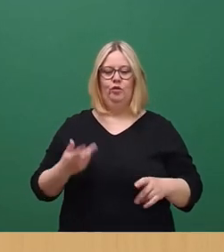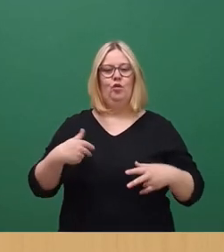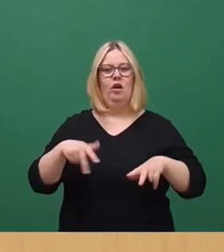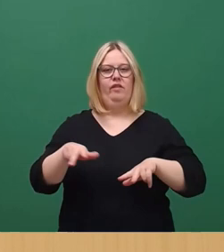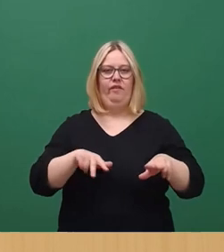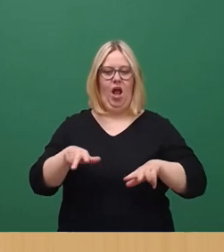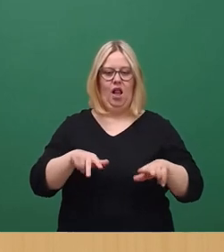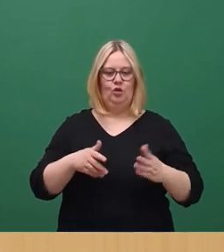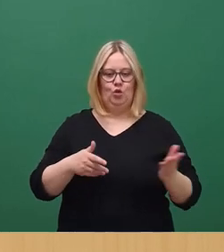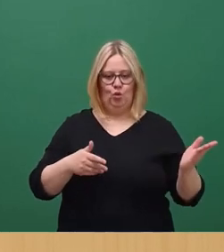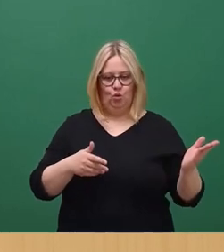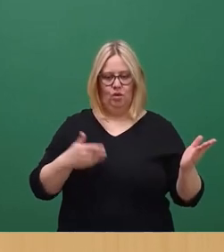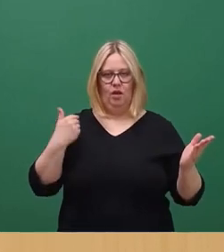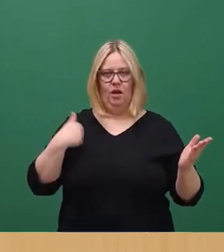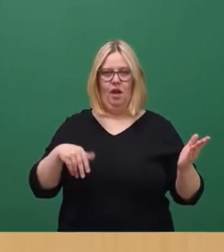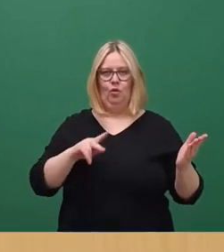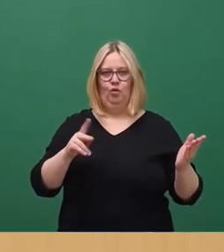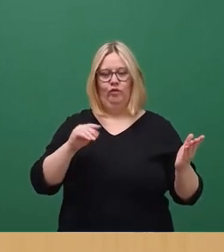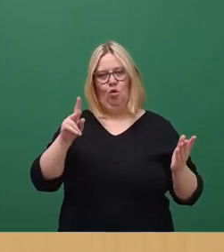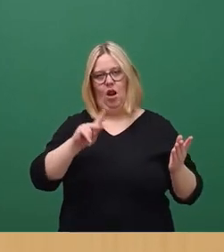Herr Kühn und Frau Klemmch.